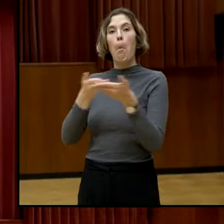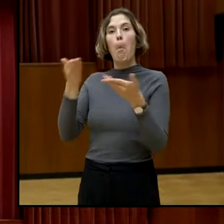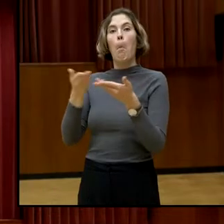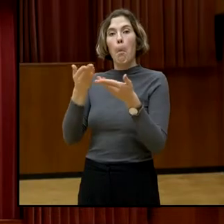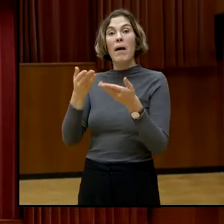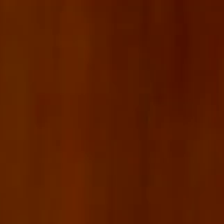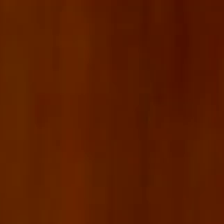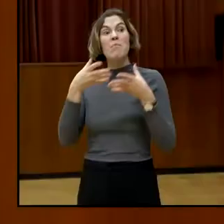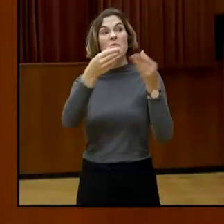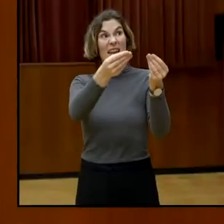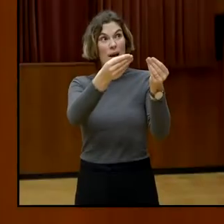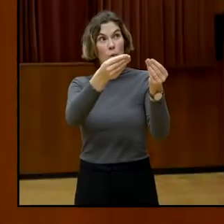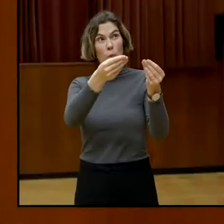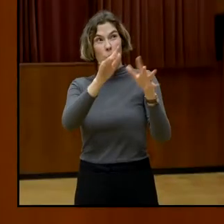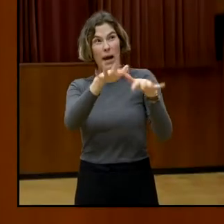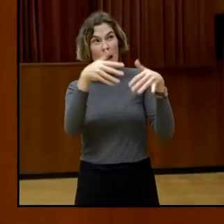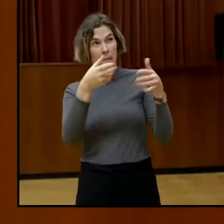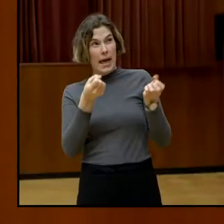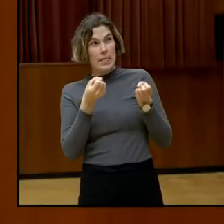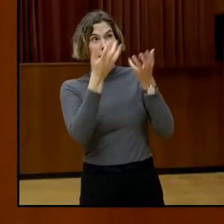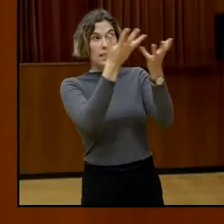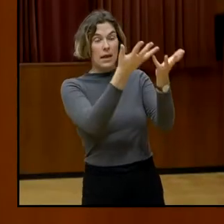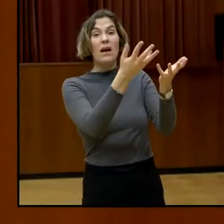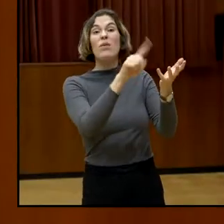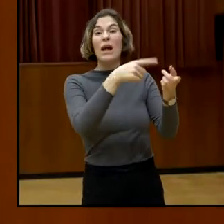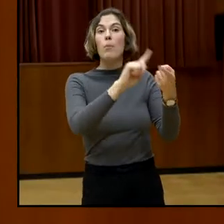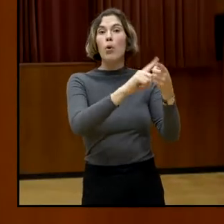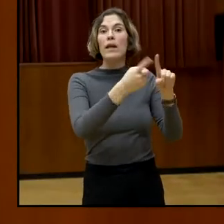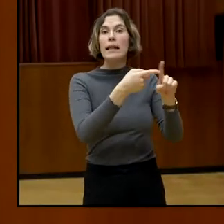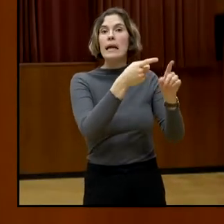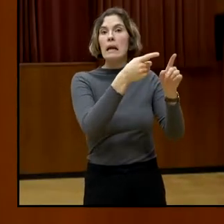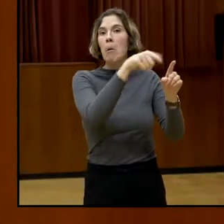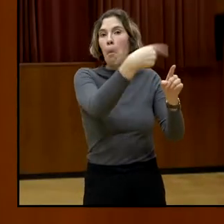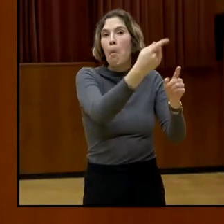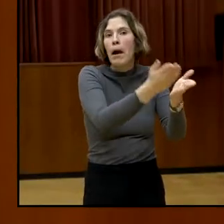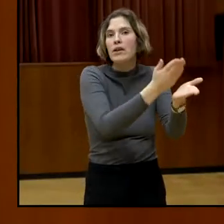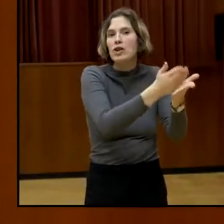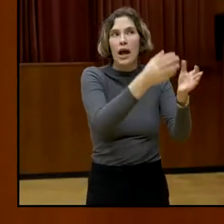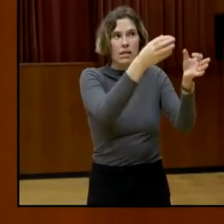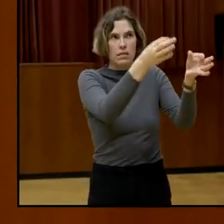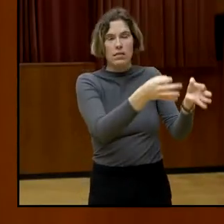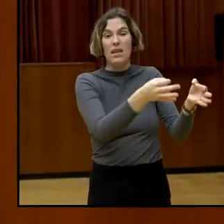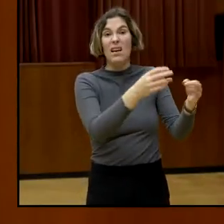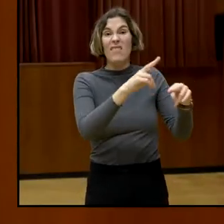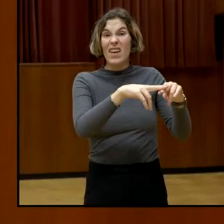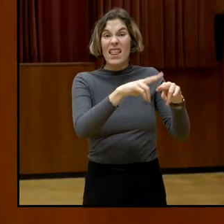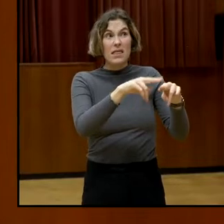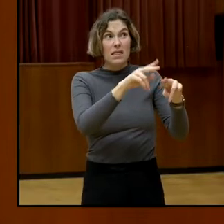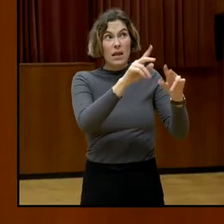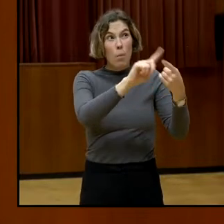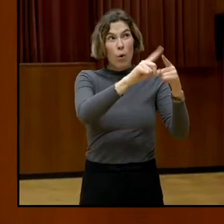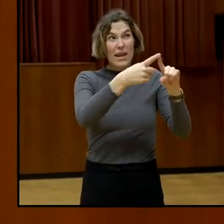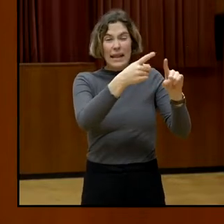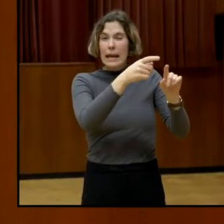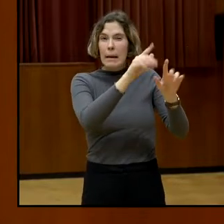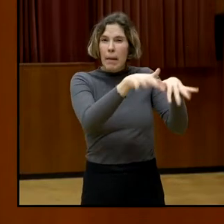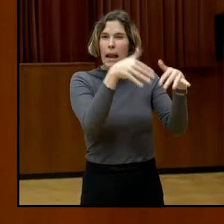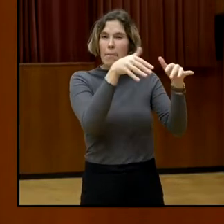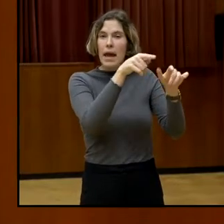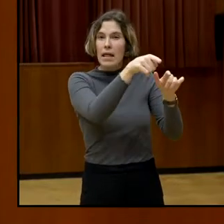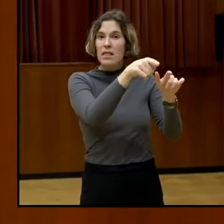Politik und wenn das nicht von der Politik angenommen wird, haben wir das Ergebnis, das wir haben. Es ist